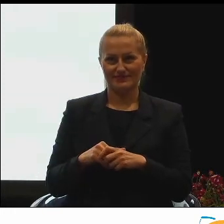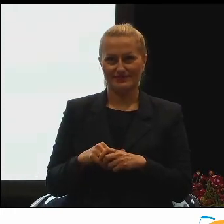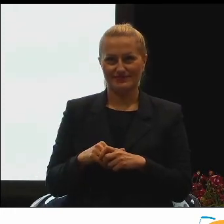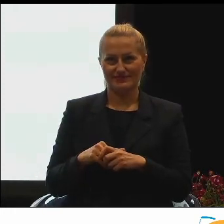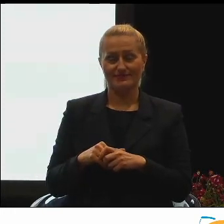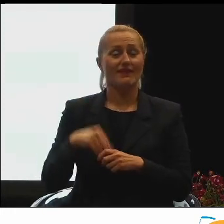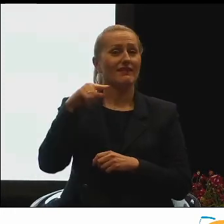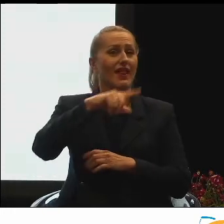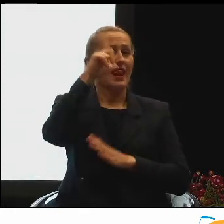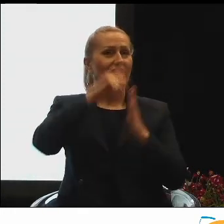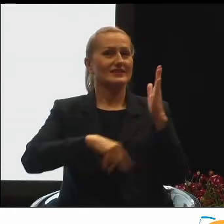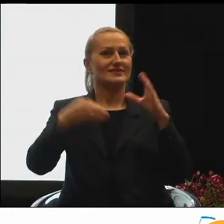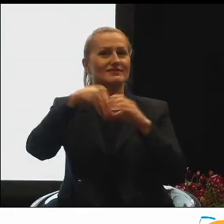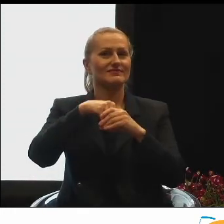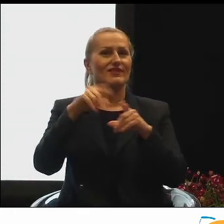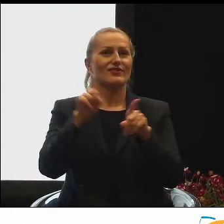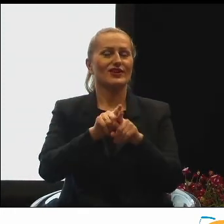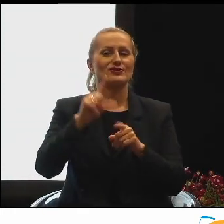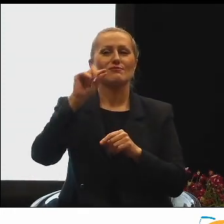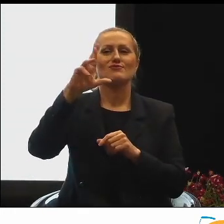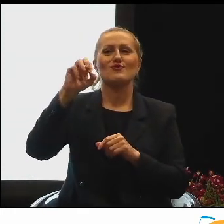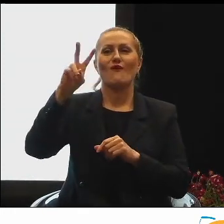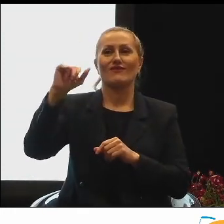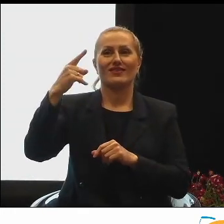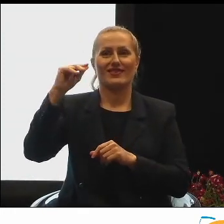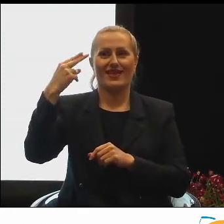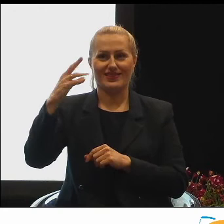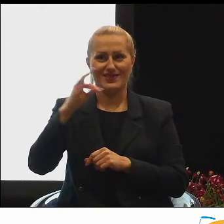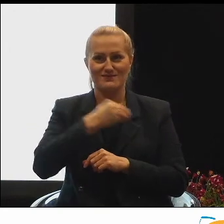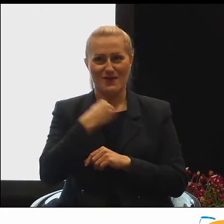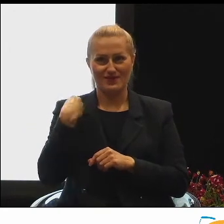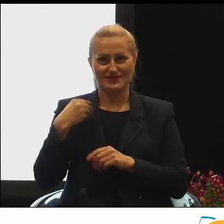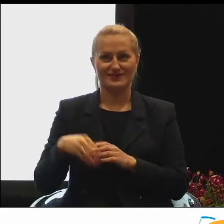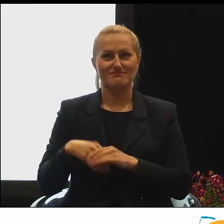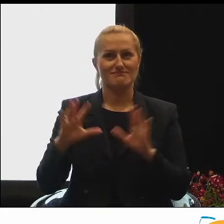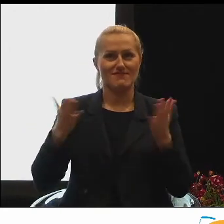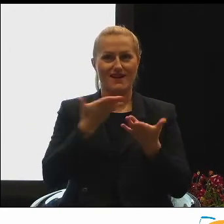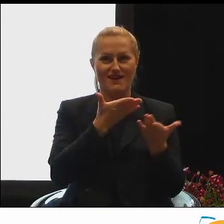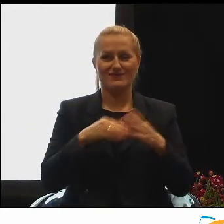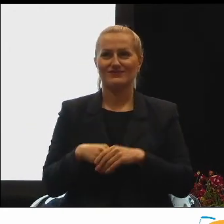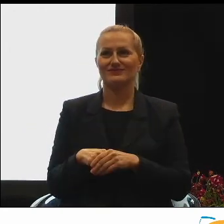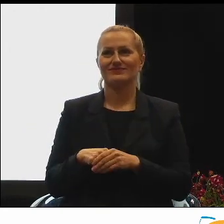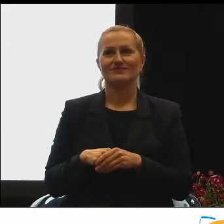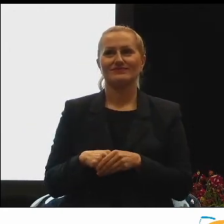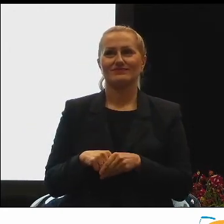Na tej liście znajduje się również Provident Polska. Poproszę o brawa.